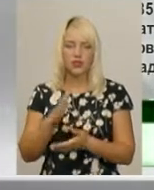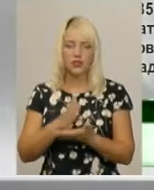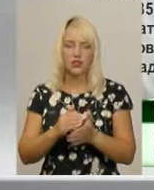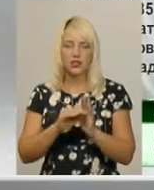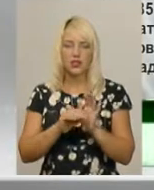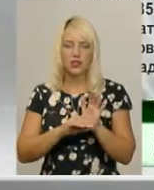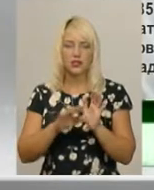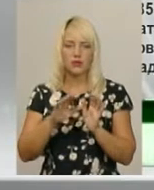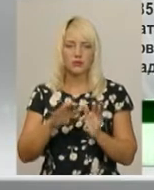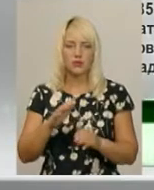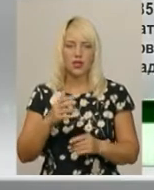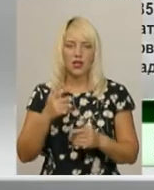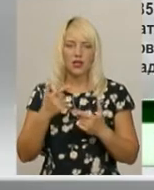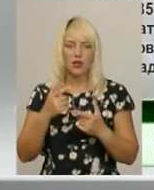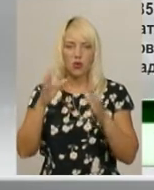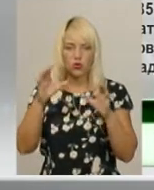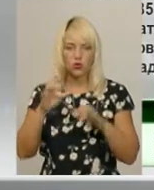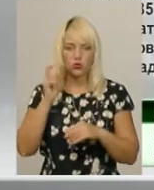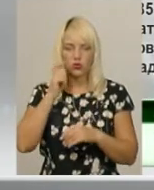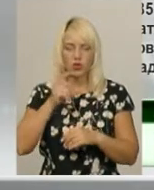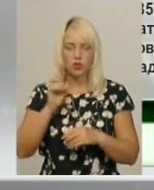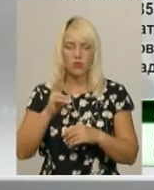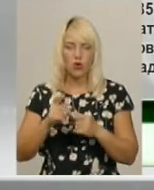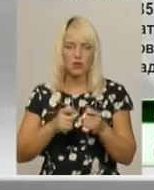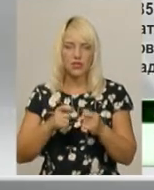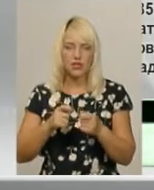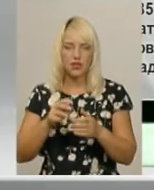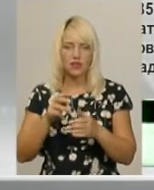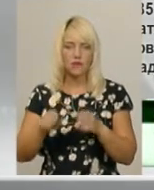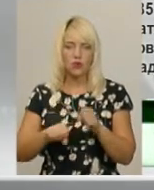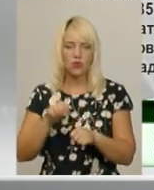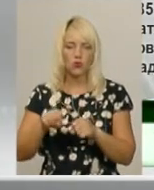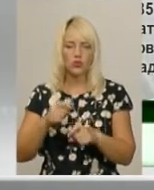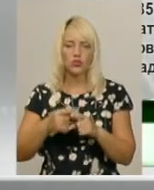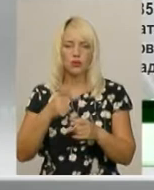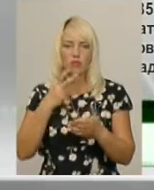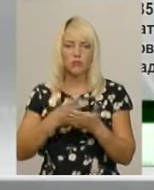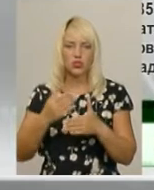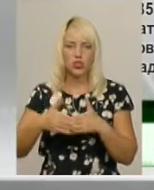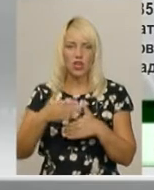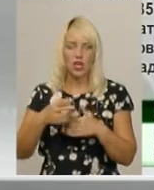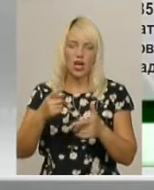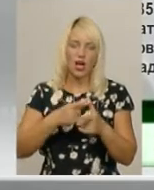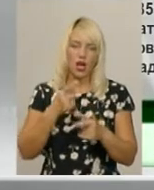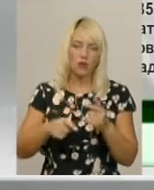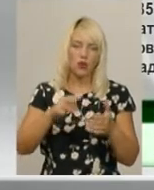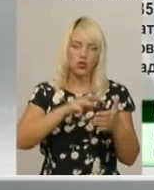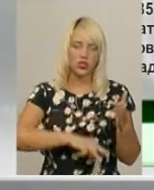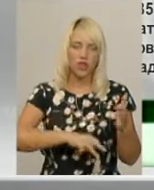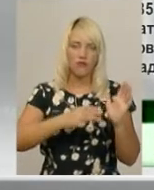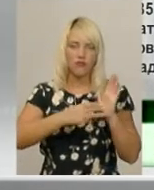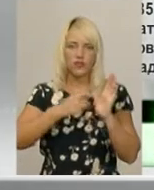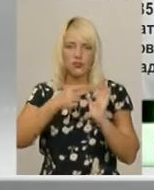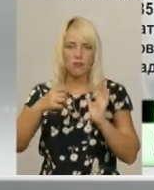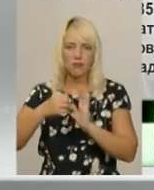стаття 185 Кодексу керіни про адмістівні про порушення. Санківська статті передбачає або накладення штрафу від 8 до 15